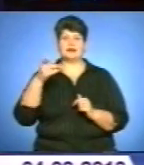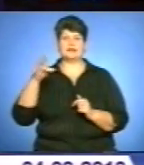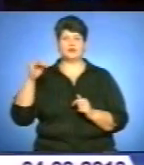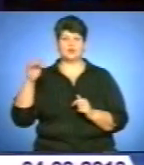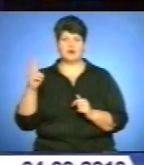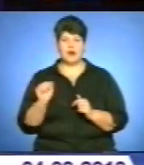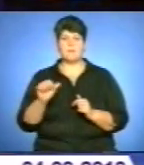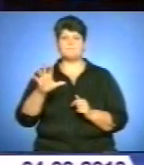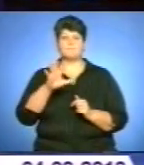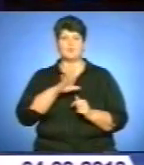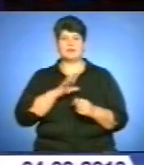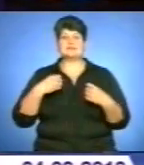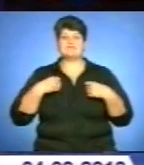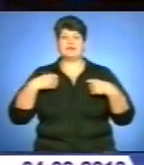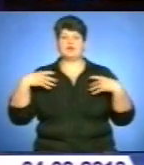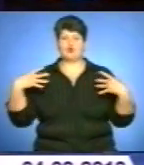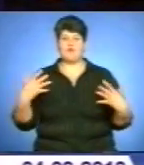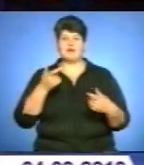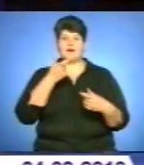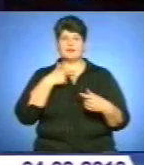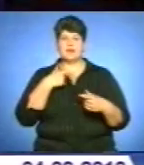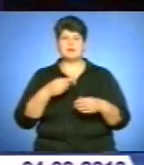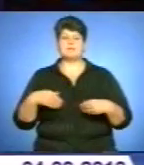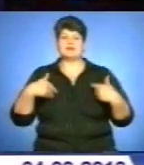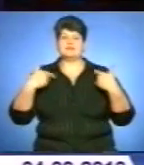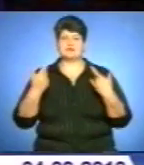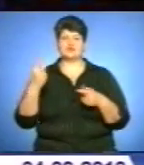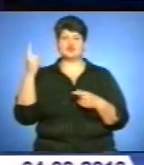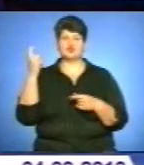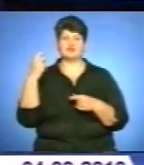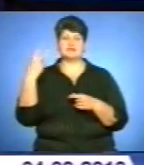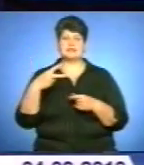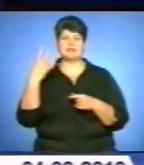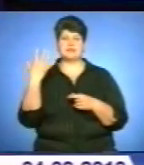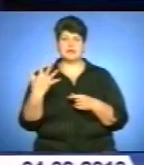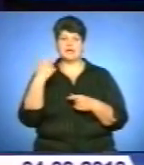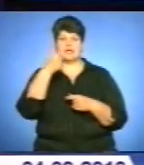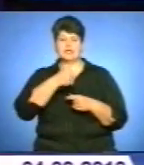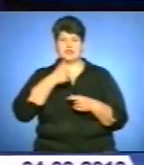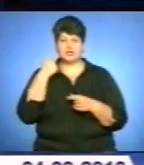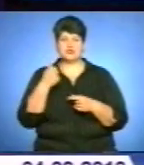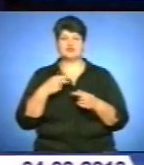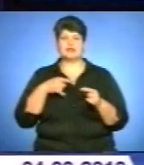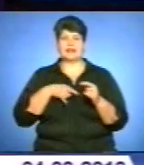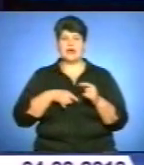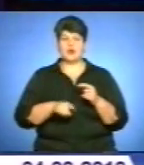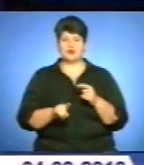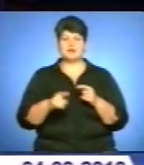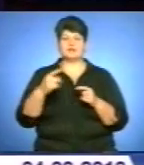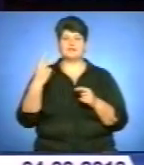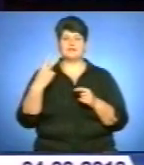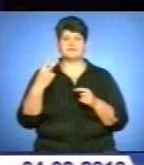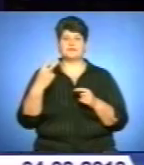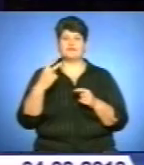відбулася святкова академія, присвячена 125-ти річчю від дня народження видатного українського композитора 20-го